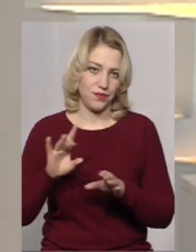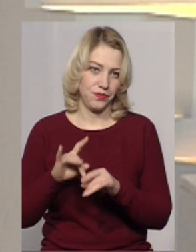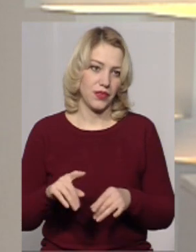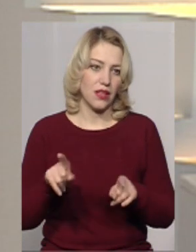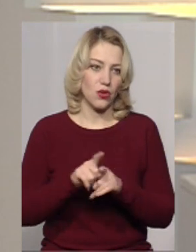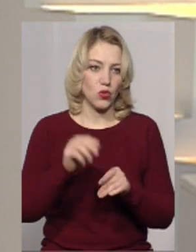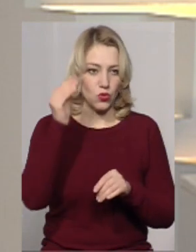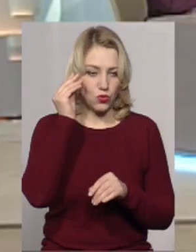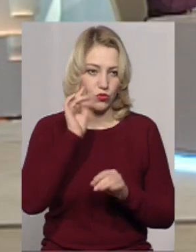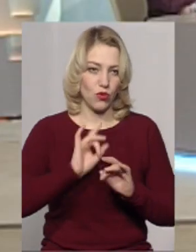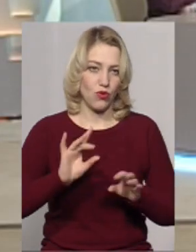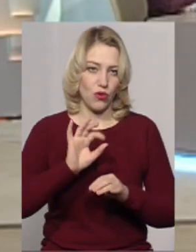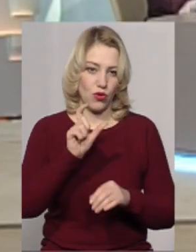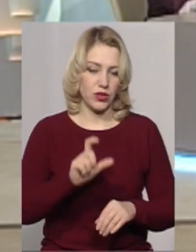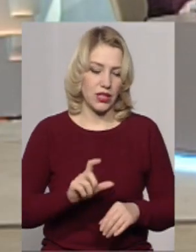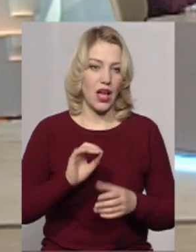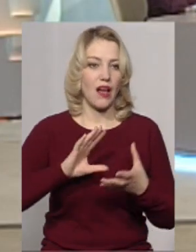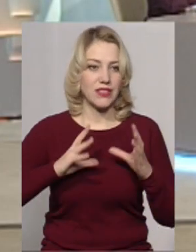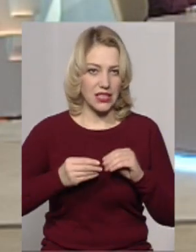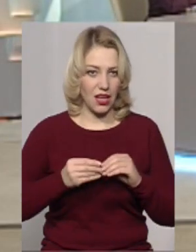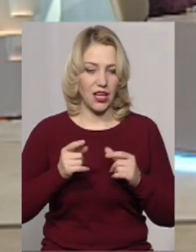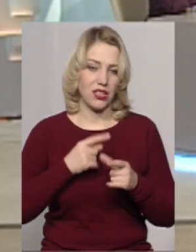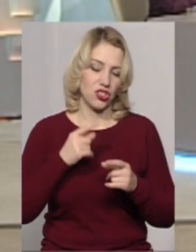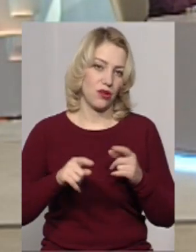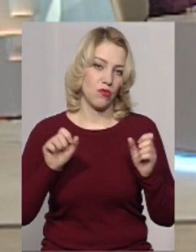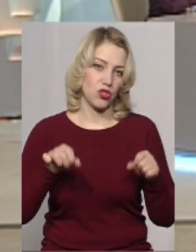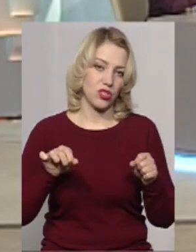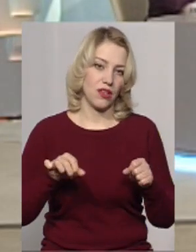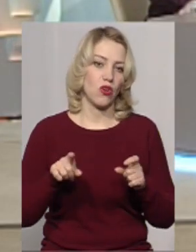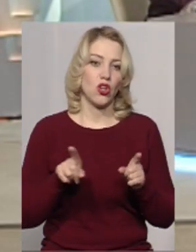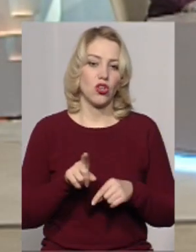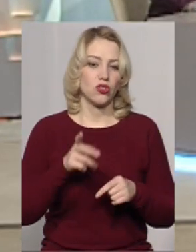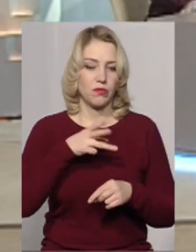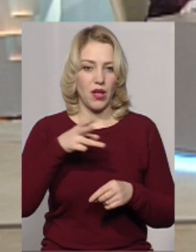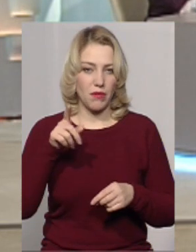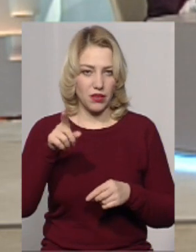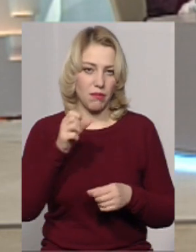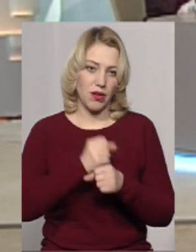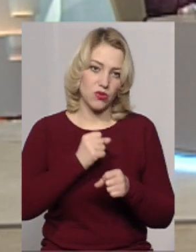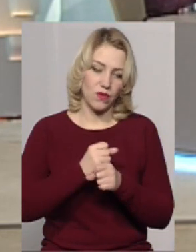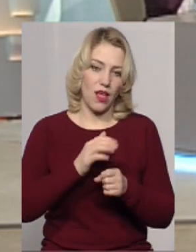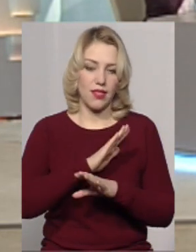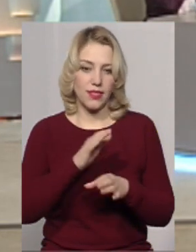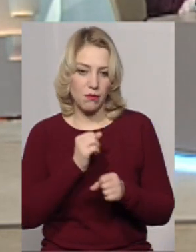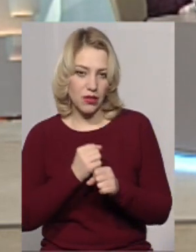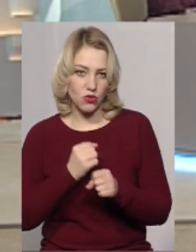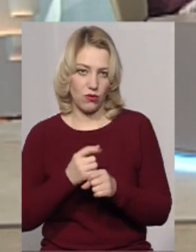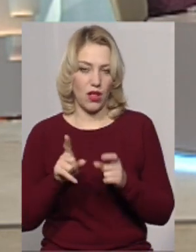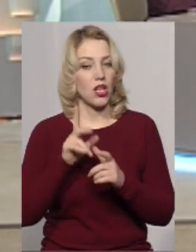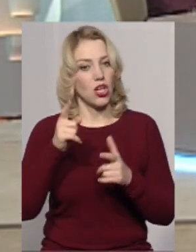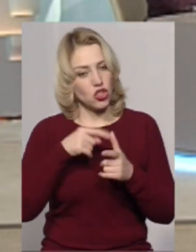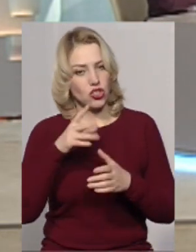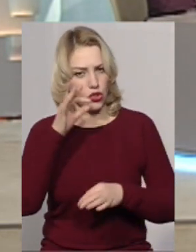от таку думку висловлює людина. А взагалі, чи можливо так, щоб камера там певний час працювала, чи не працювала, чи це от